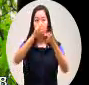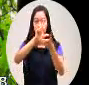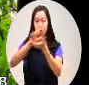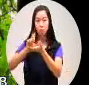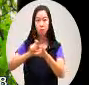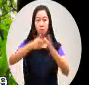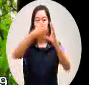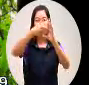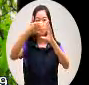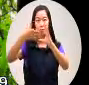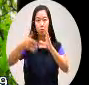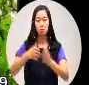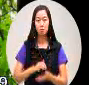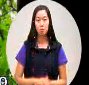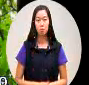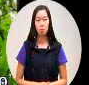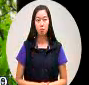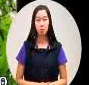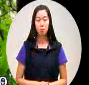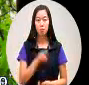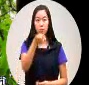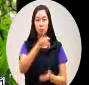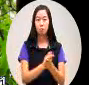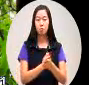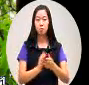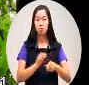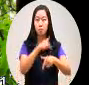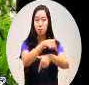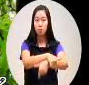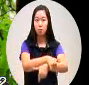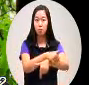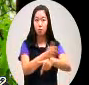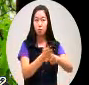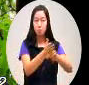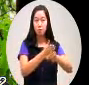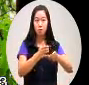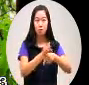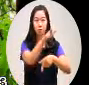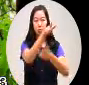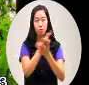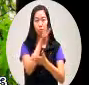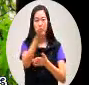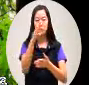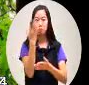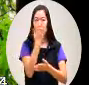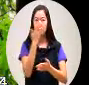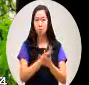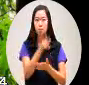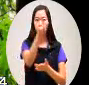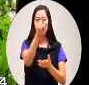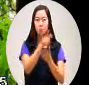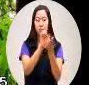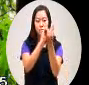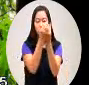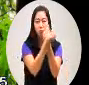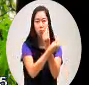看到南横公路非常的美丽櫻花绽放